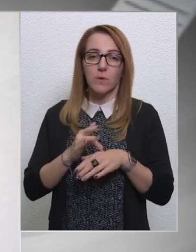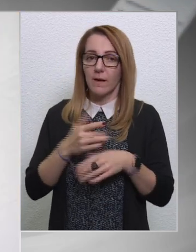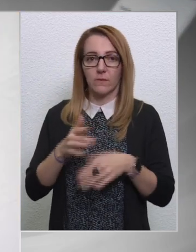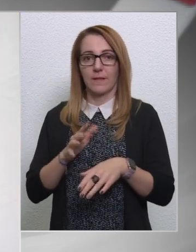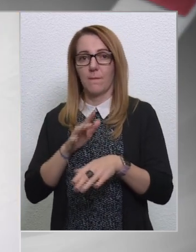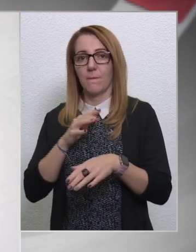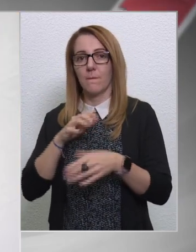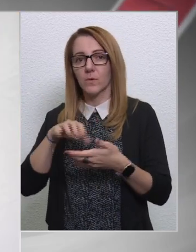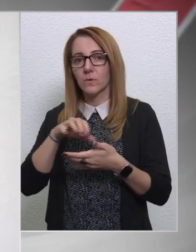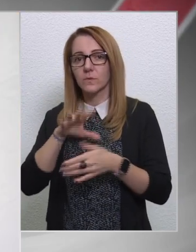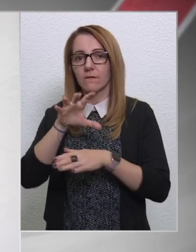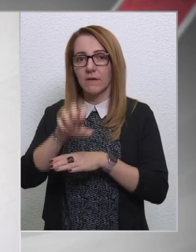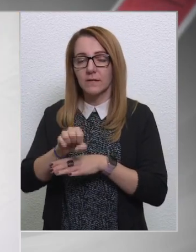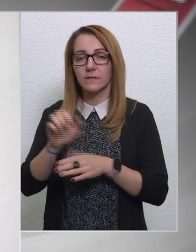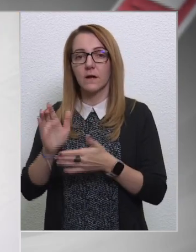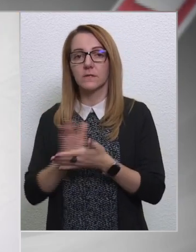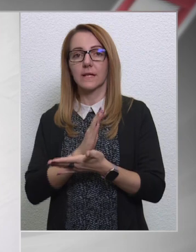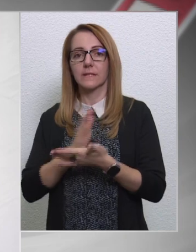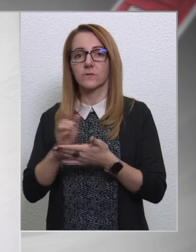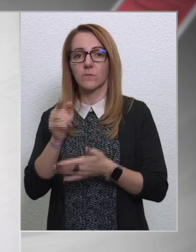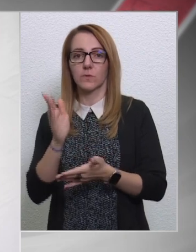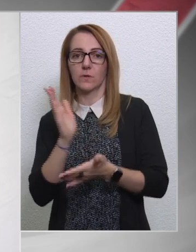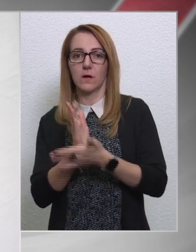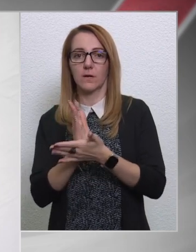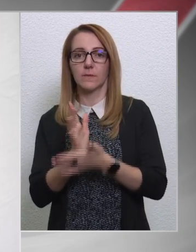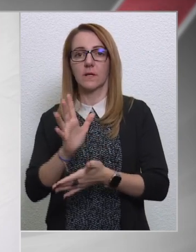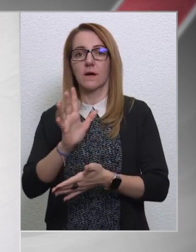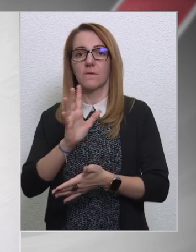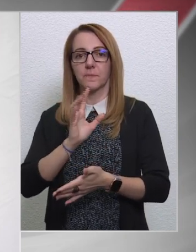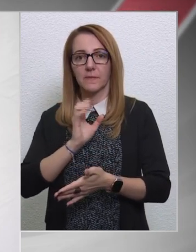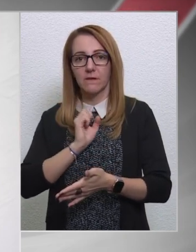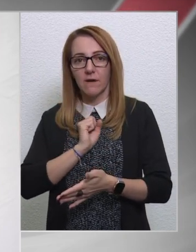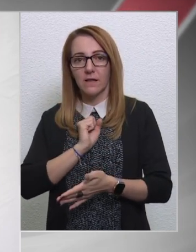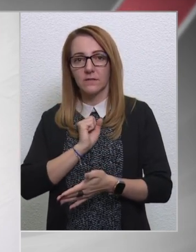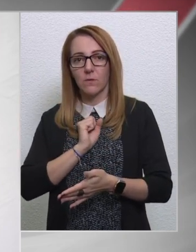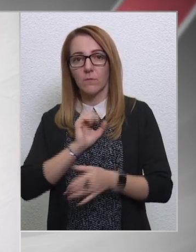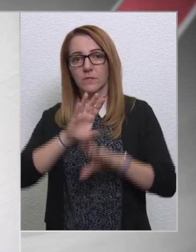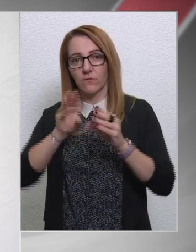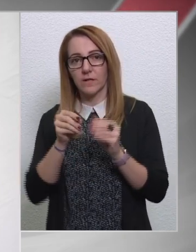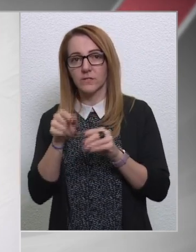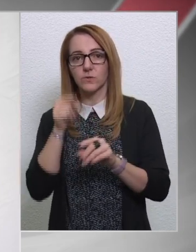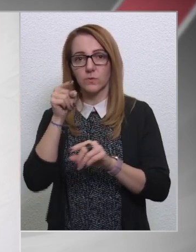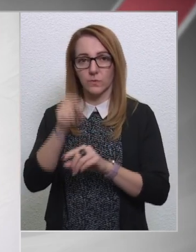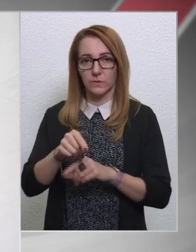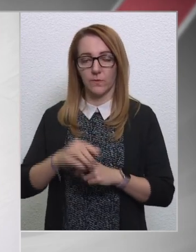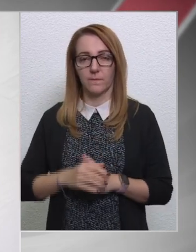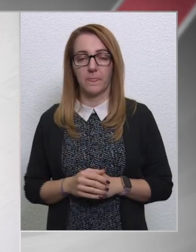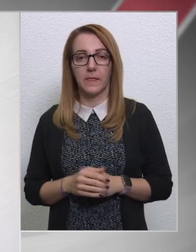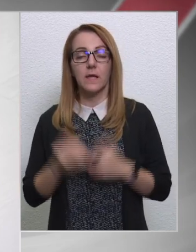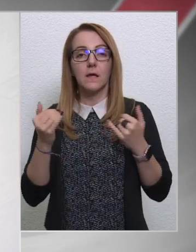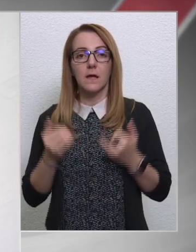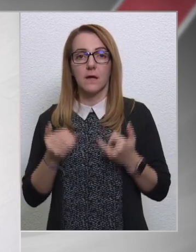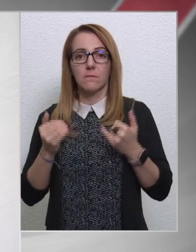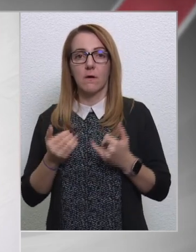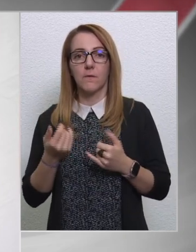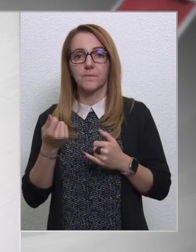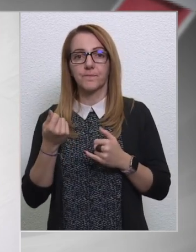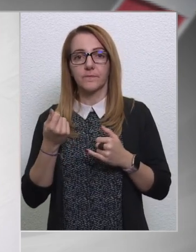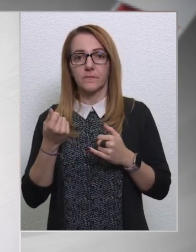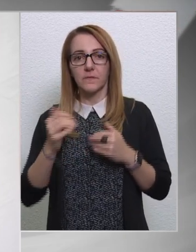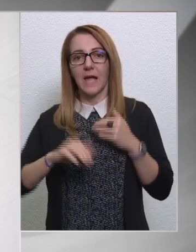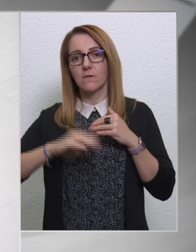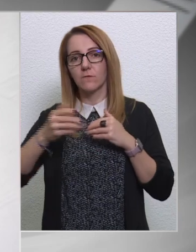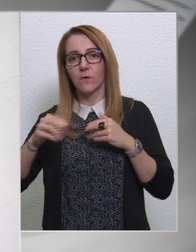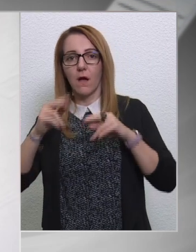válaszolni, de az a legyszerűsítés, amit ön alkalmaz a válaszom összefoglására, az így is túlzó. Tehát ma az árfolyam